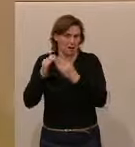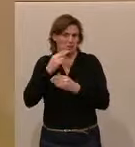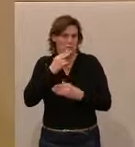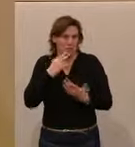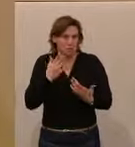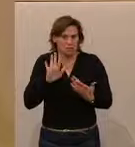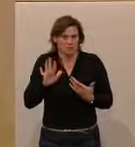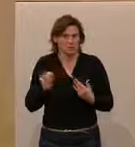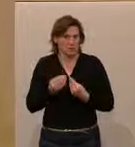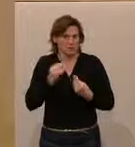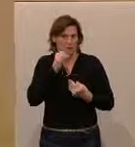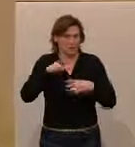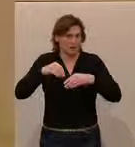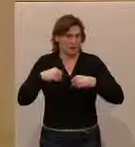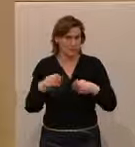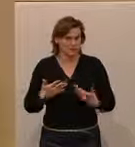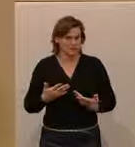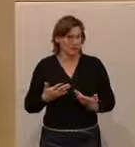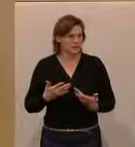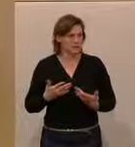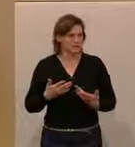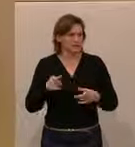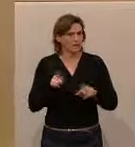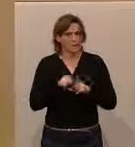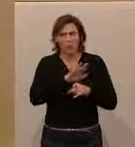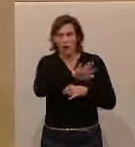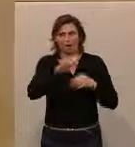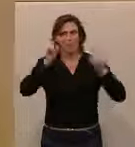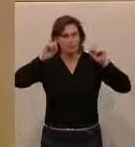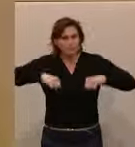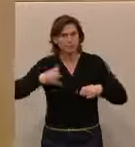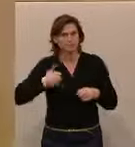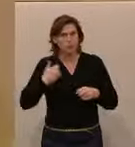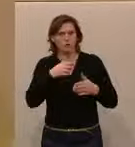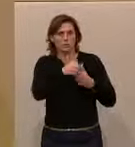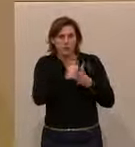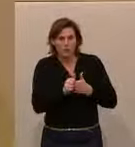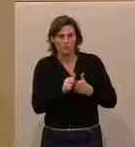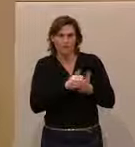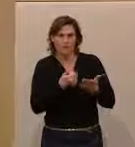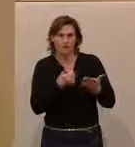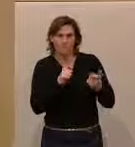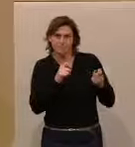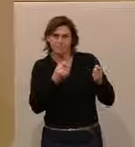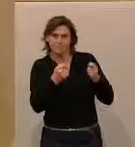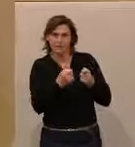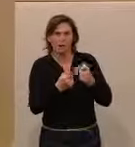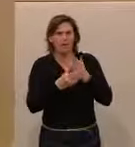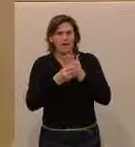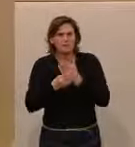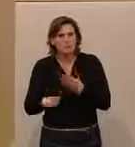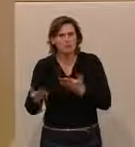Und das ist natürlich nicht hinzunehmen. Und wir sind uns alle eigentlich, dass man den Jugendlichen anzusetzen ist. Aber was haben die Experten